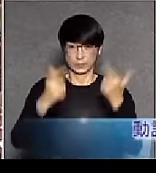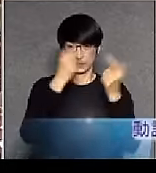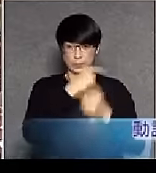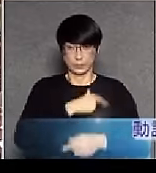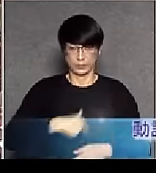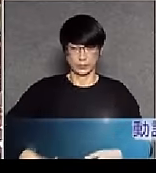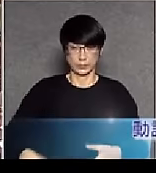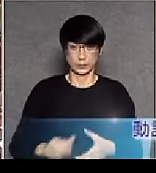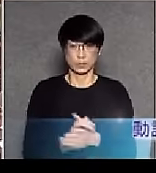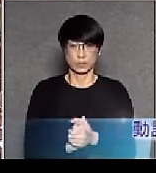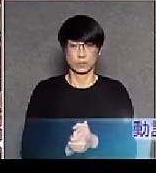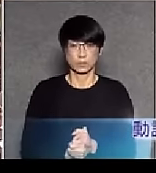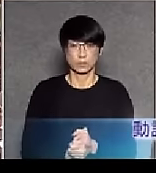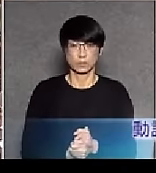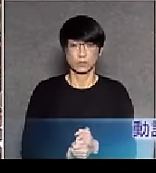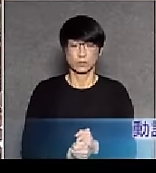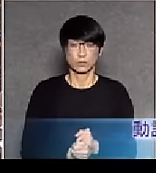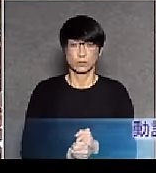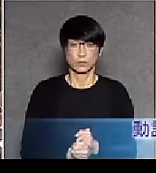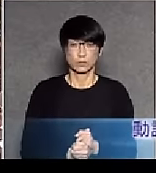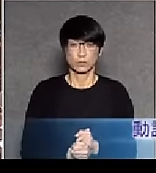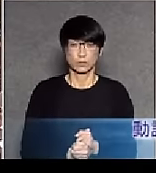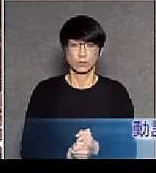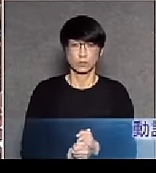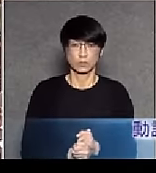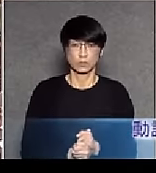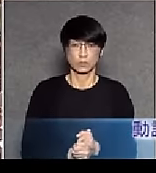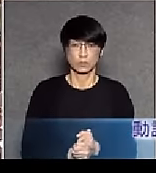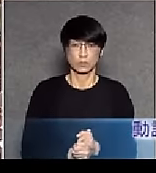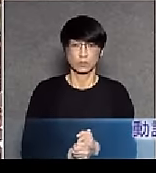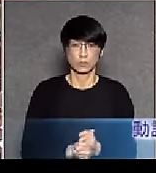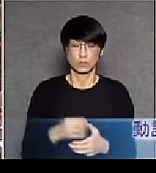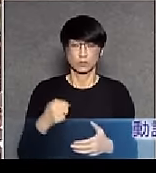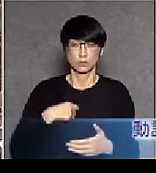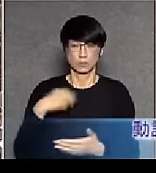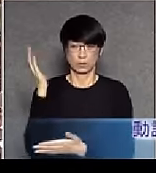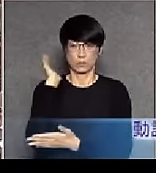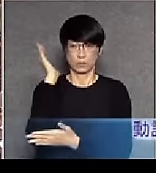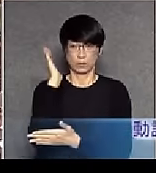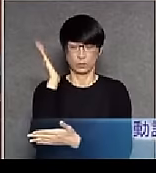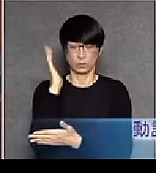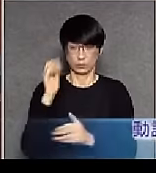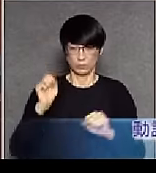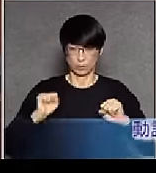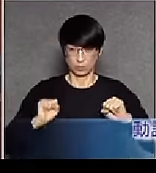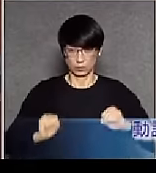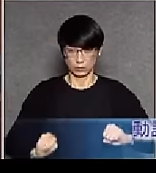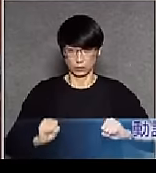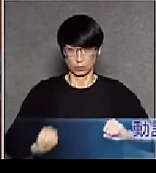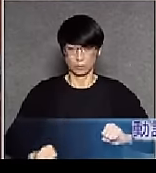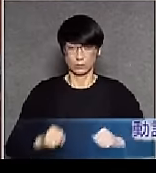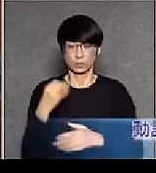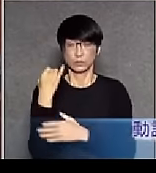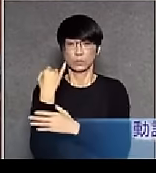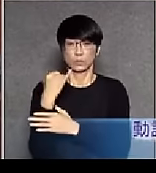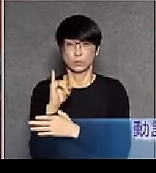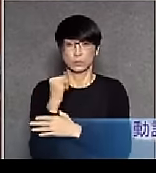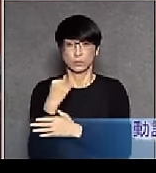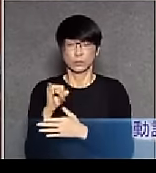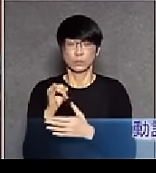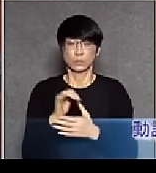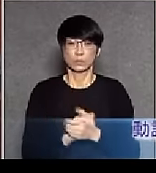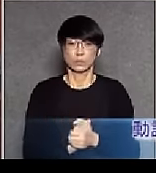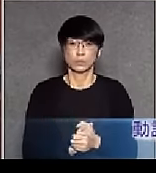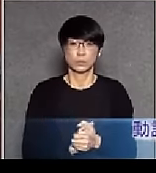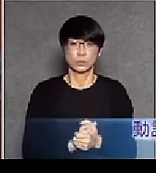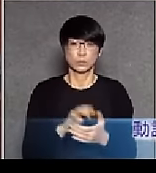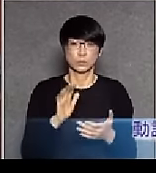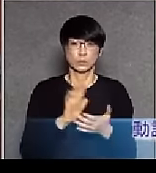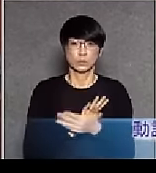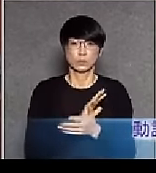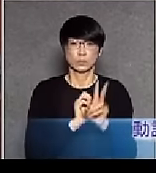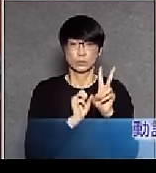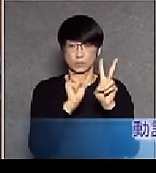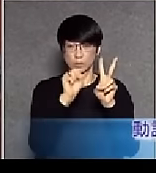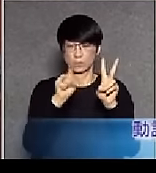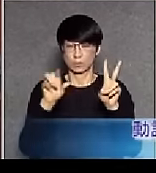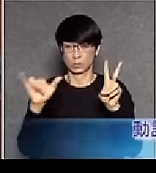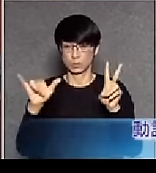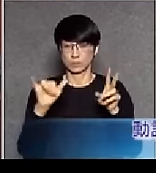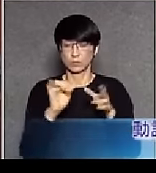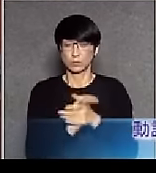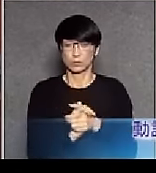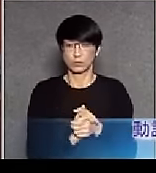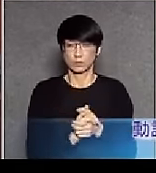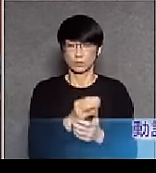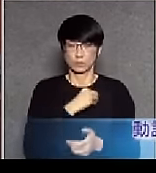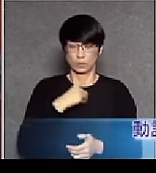主席,我是發言堅決反對2016年以